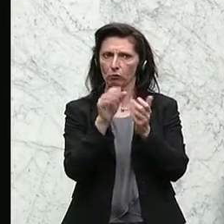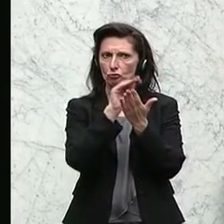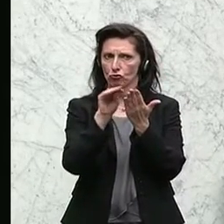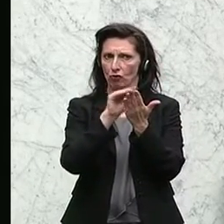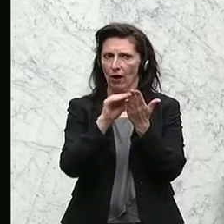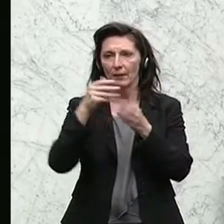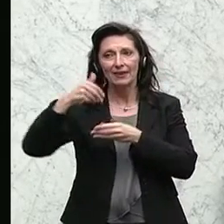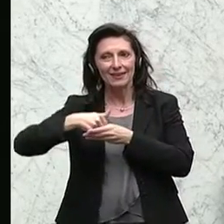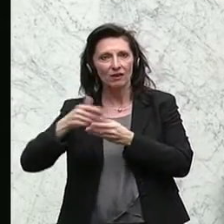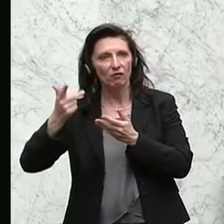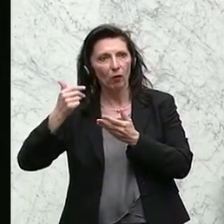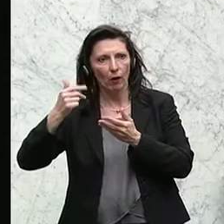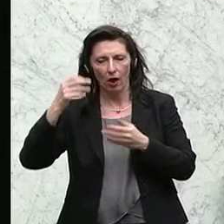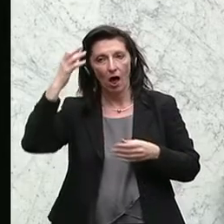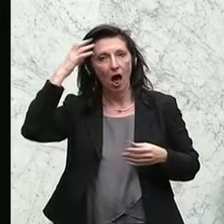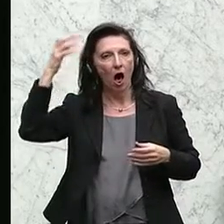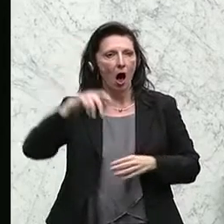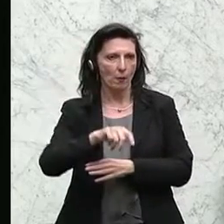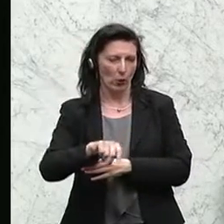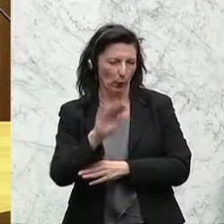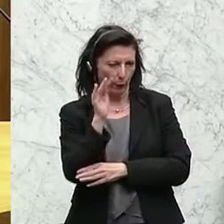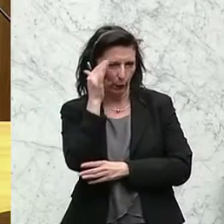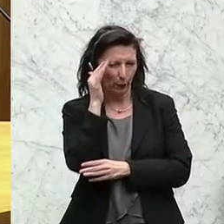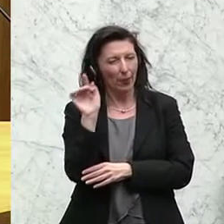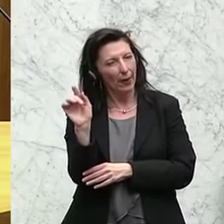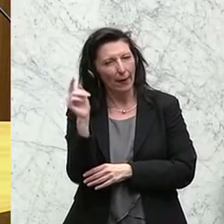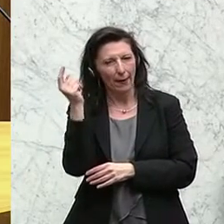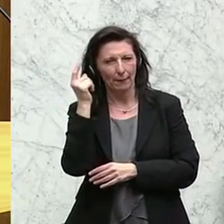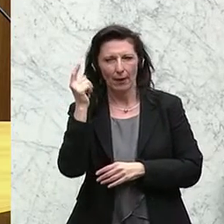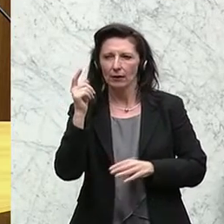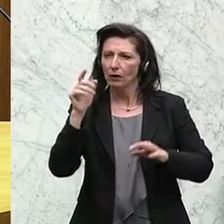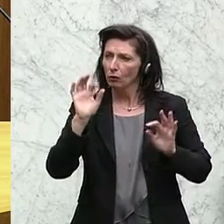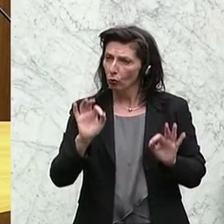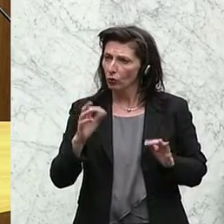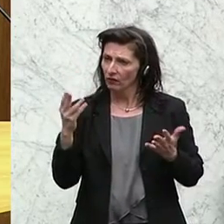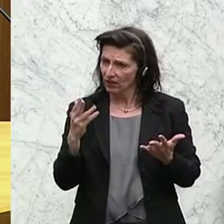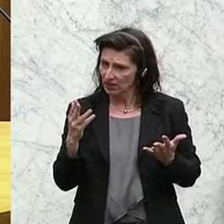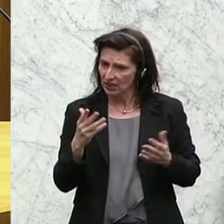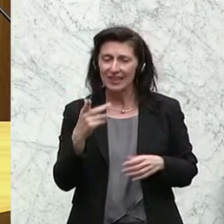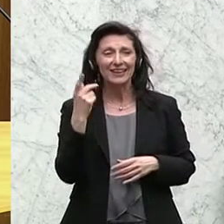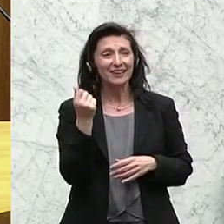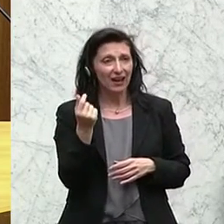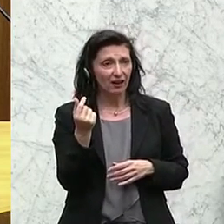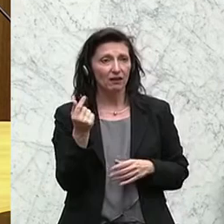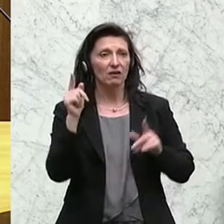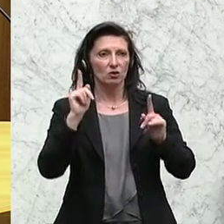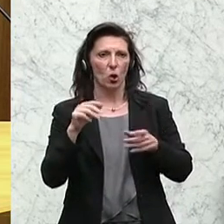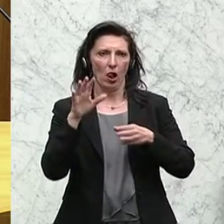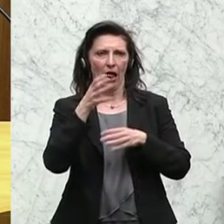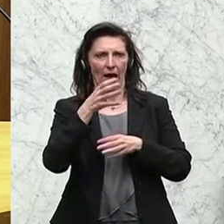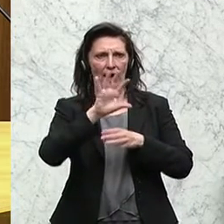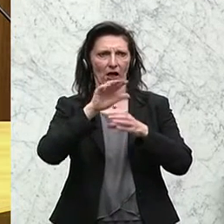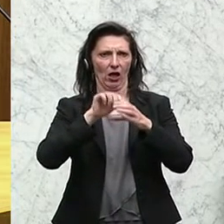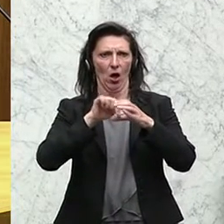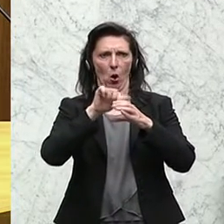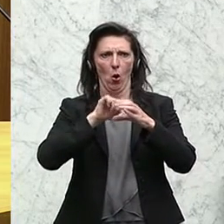prominenter Haubenkoch meinte einmal, es ist gut, wenn das Geld in der Region bleibt und nicht